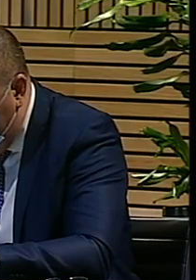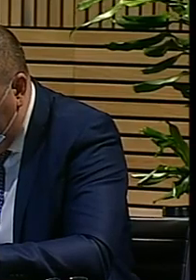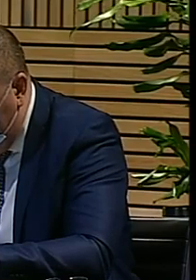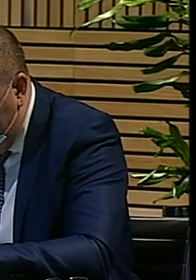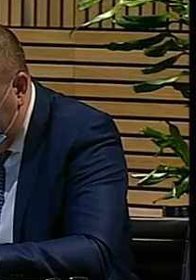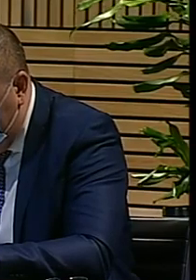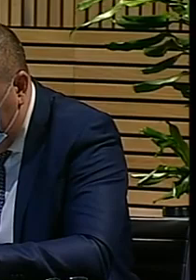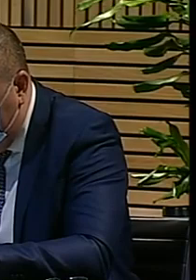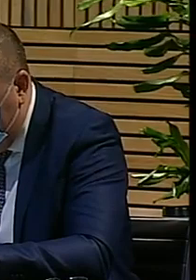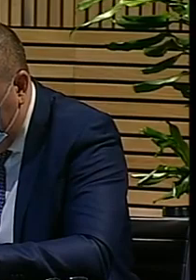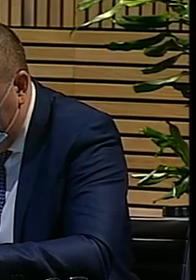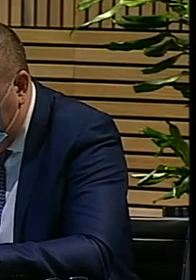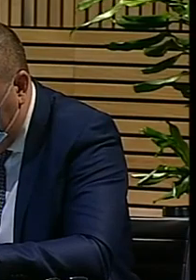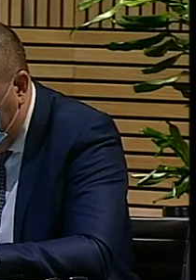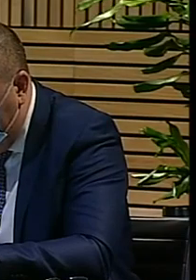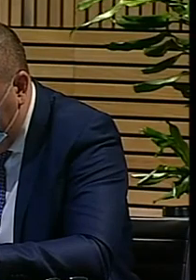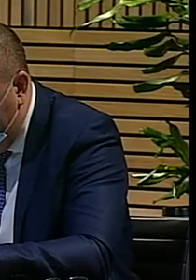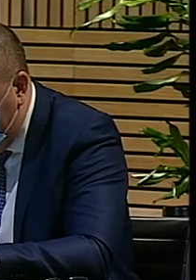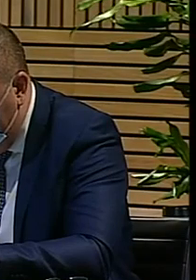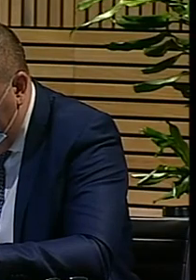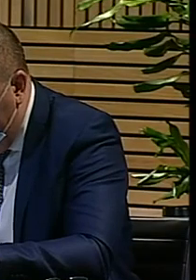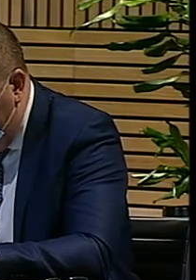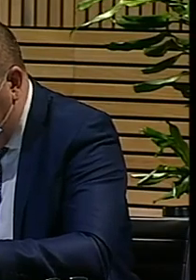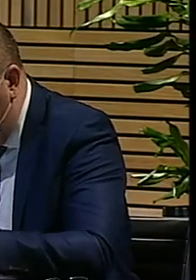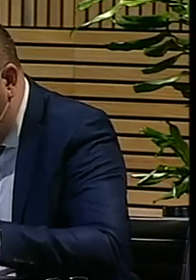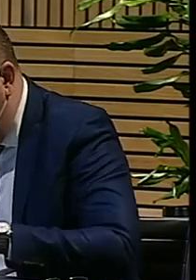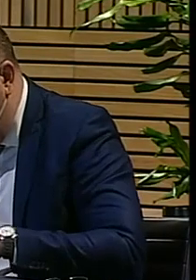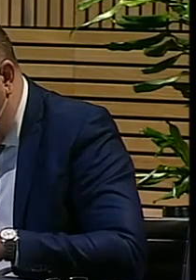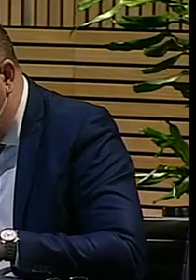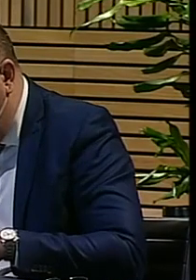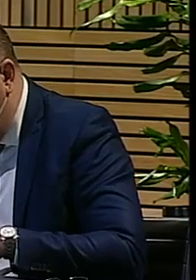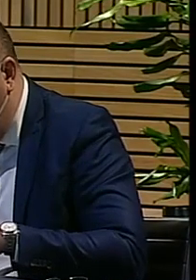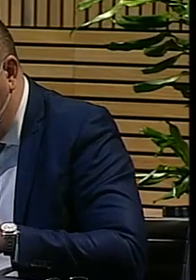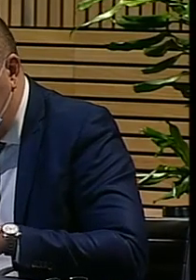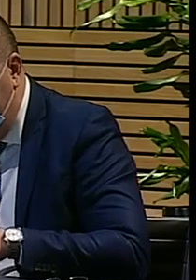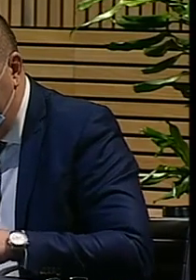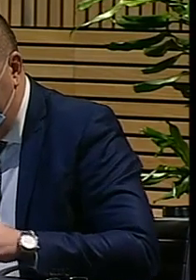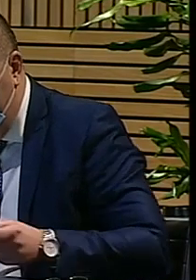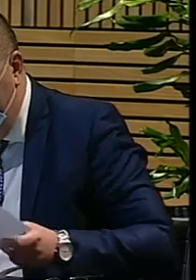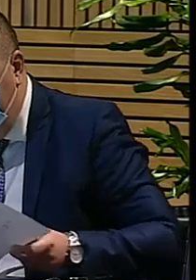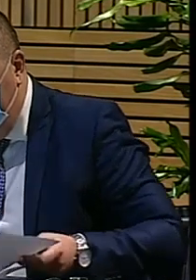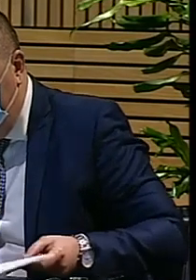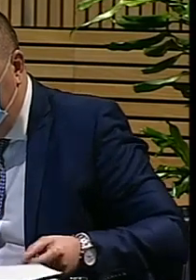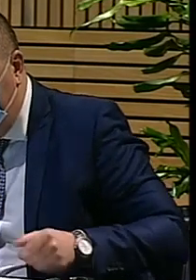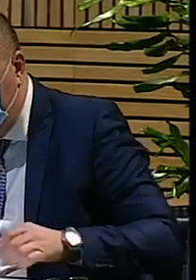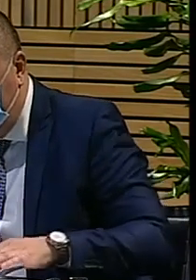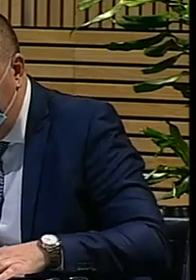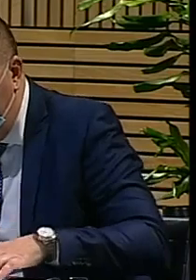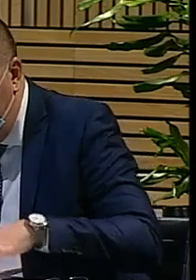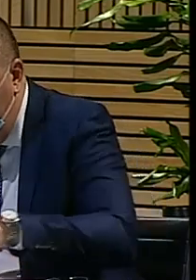1.596 pacijenata s COVID-19, a otpušteno je njih 1.086.